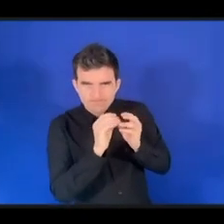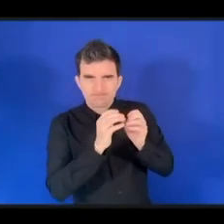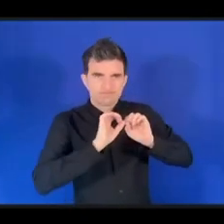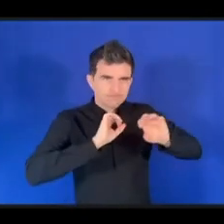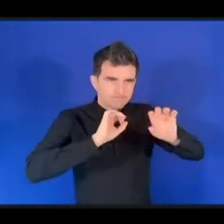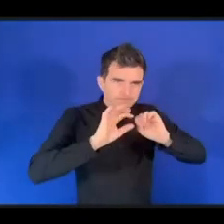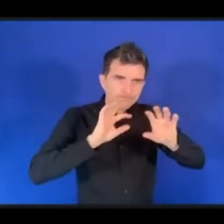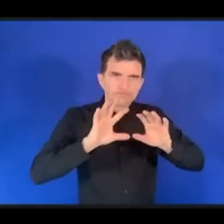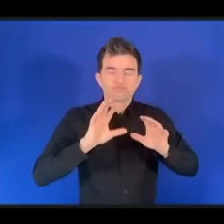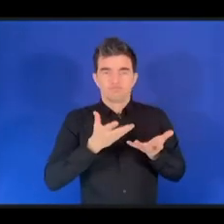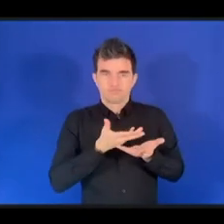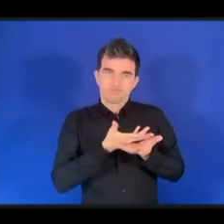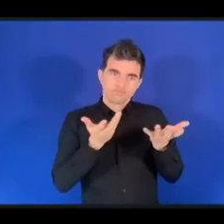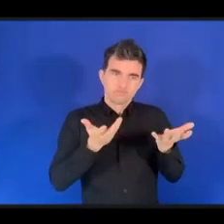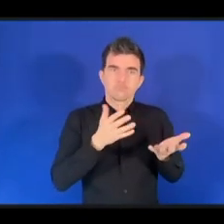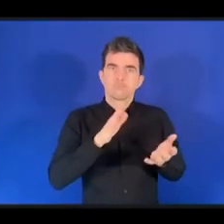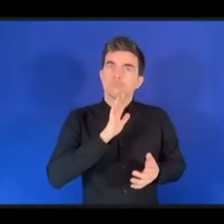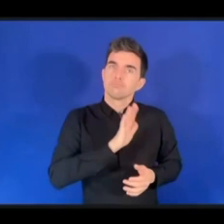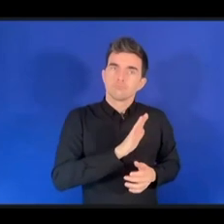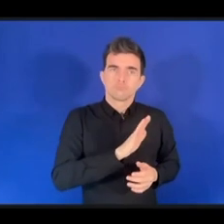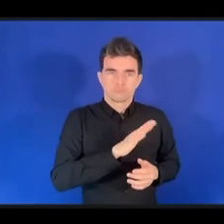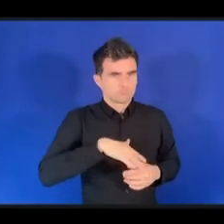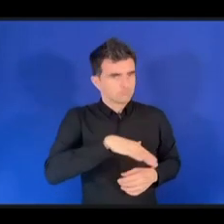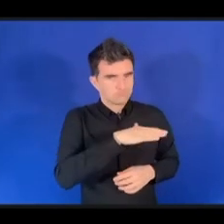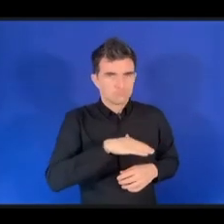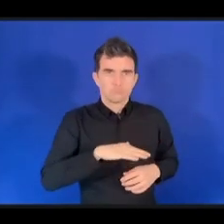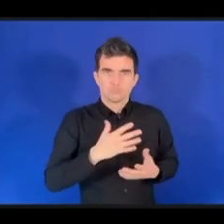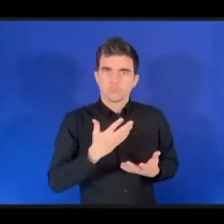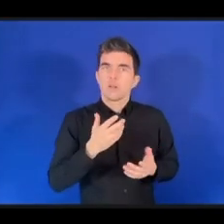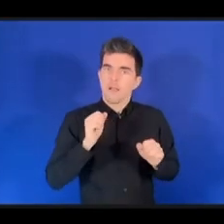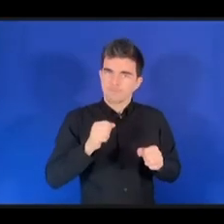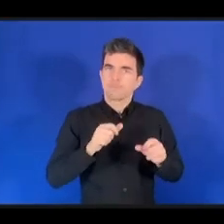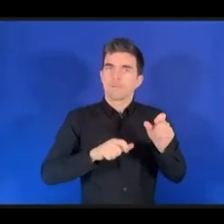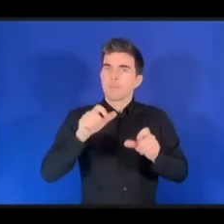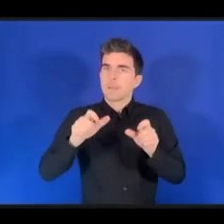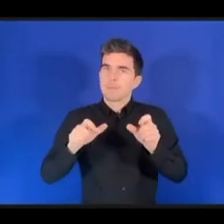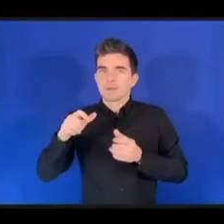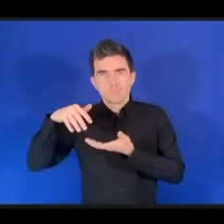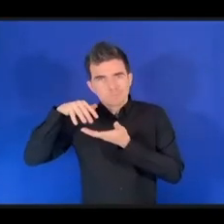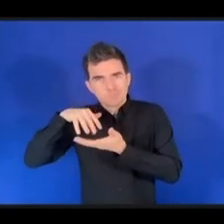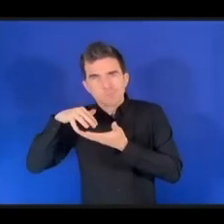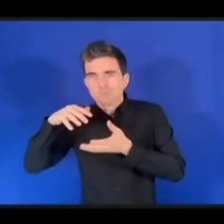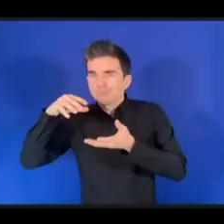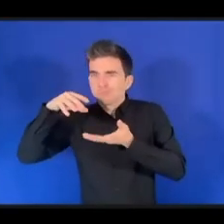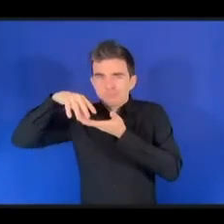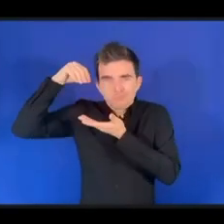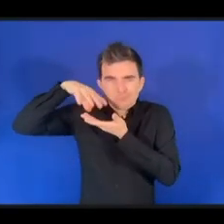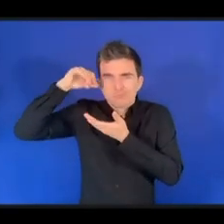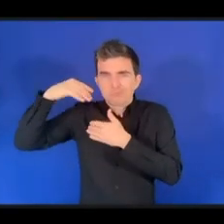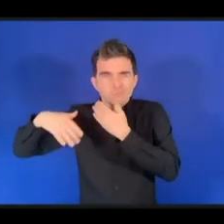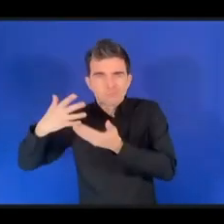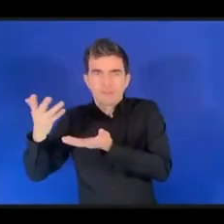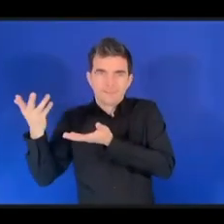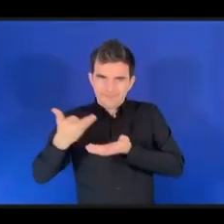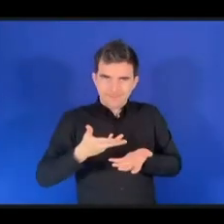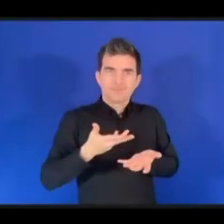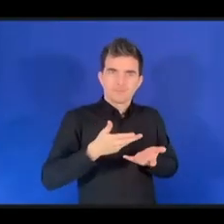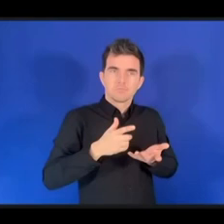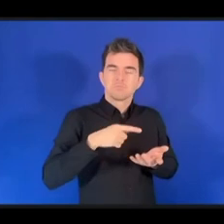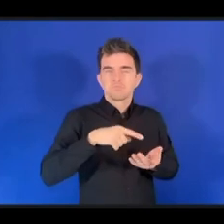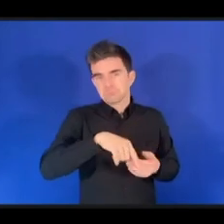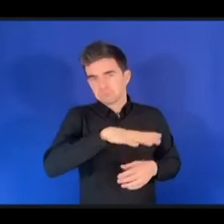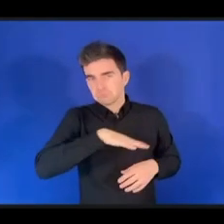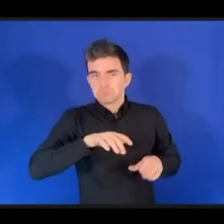извлекать пользу из того факта, что мы подключены к сети интернет. И давайте не